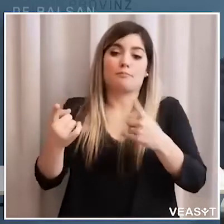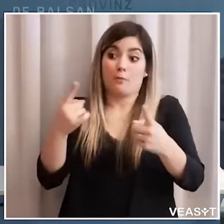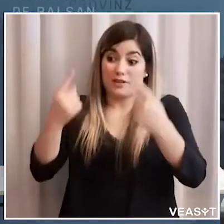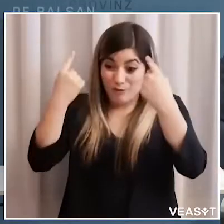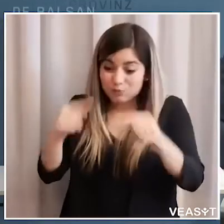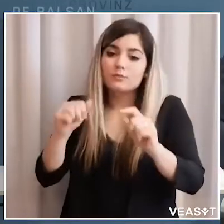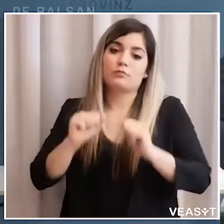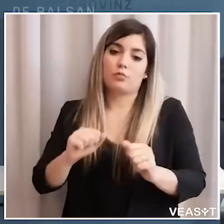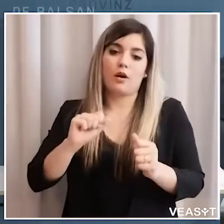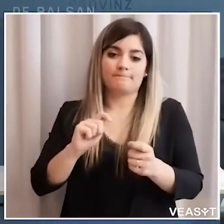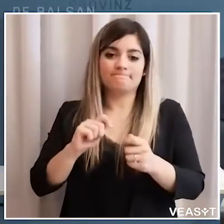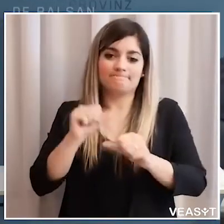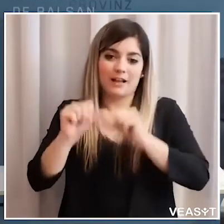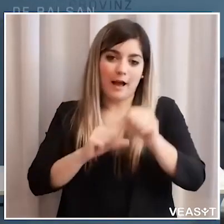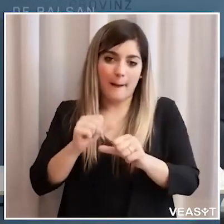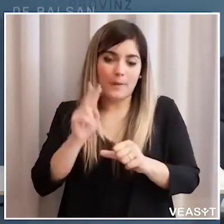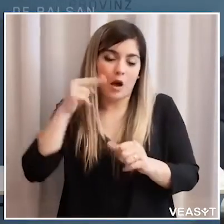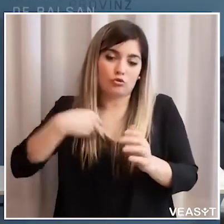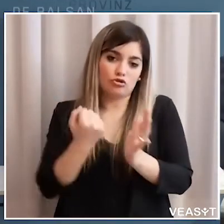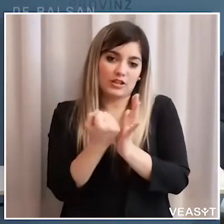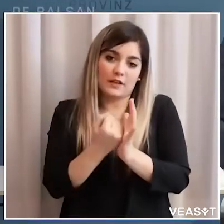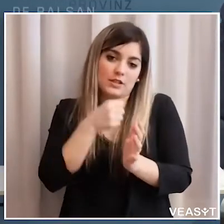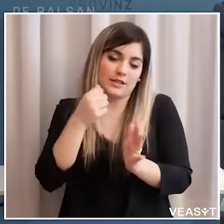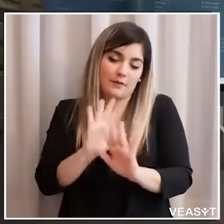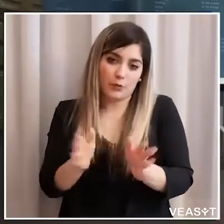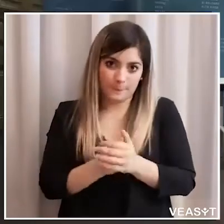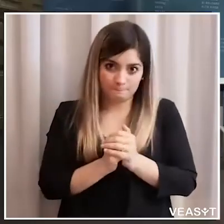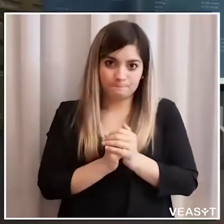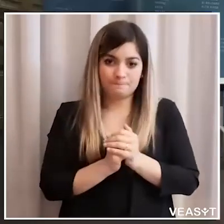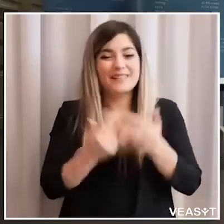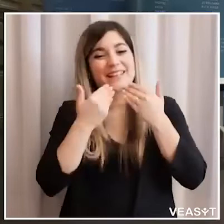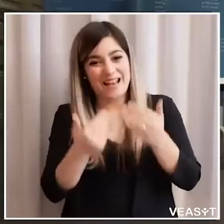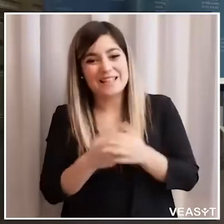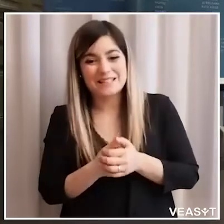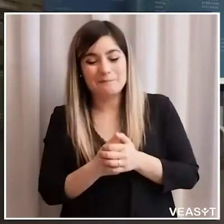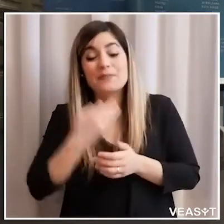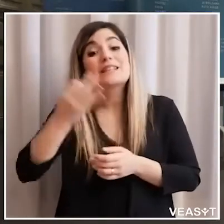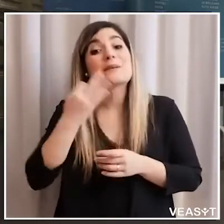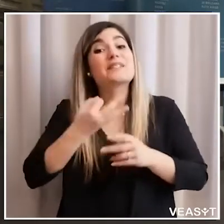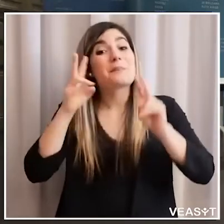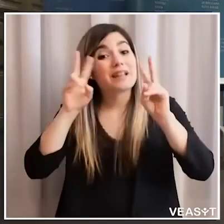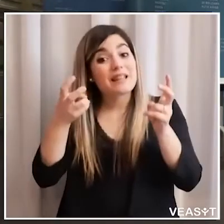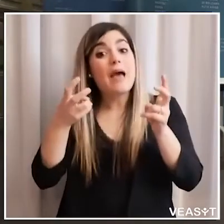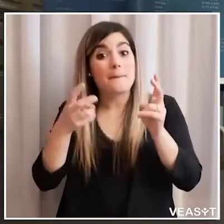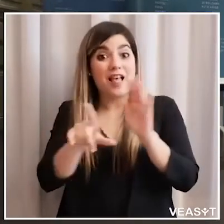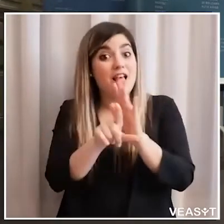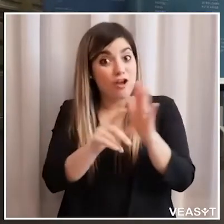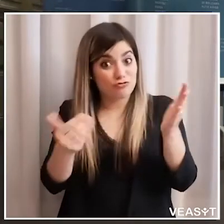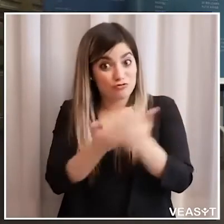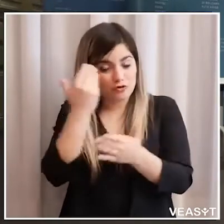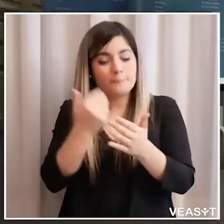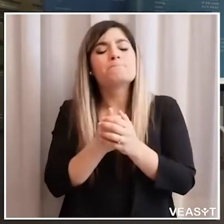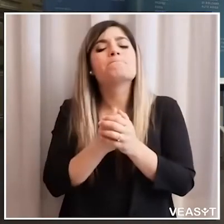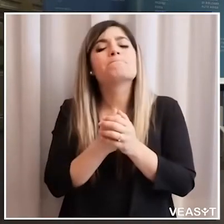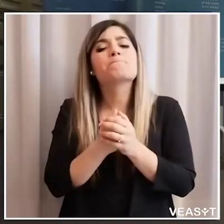ancora e forse anche lì si potrà fare meno dell'autocertificazione grazie sempre in tema della